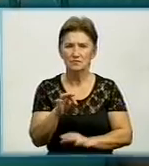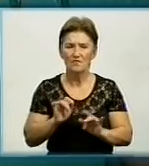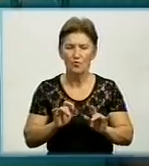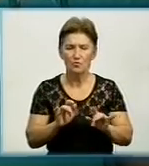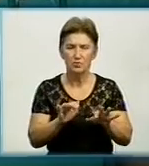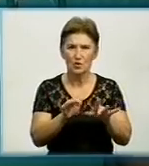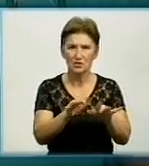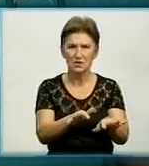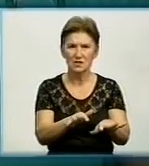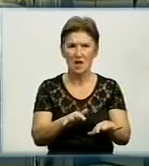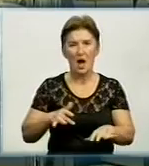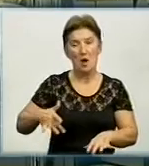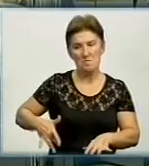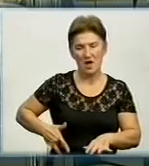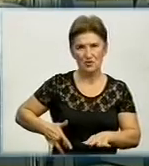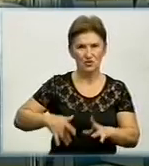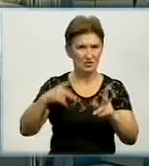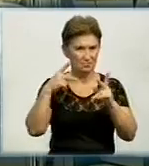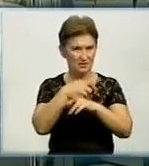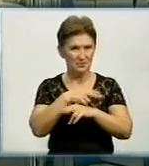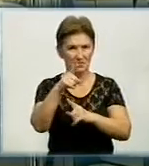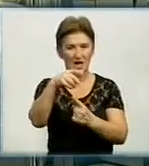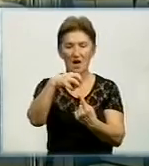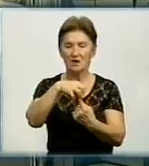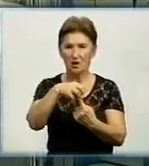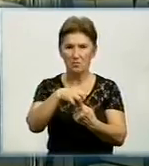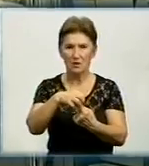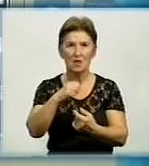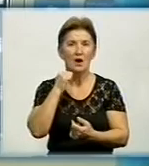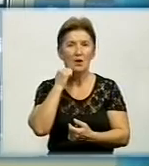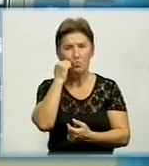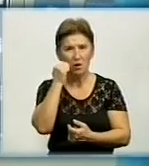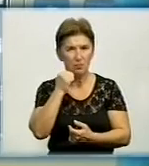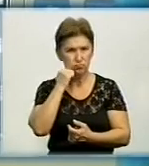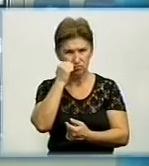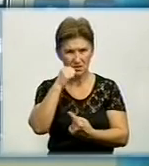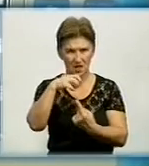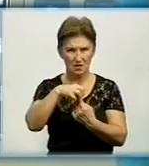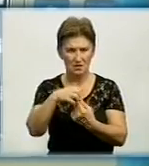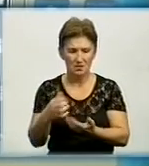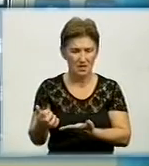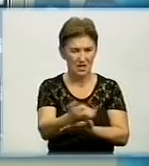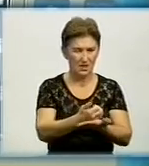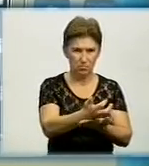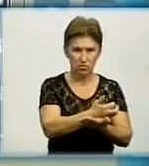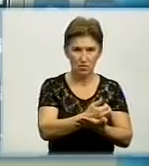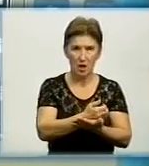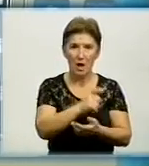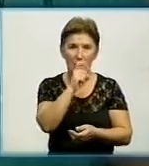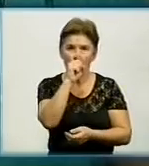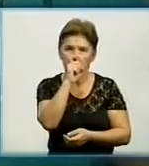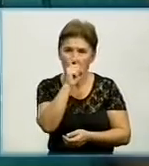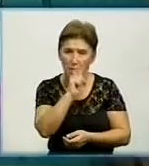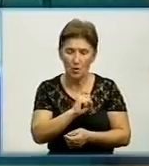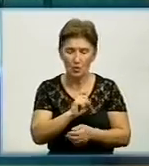печені. Утруївся хлопець з грибами. Їх на вечерю збирала бабуся. Її листраву всієї родиною. Проте зле стало лише малому.